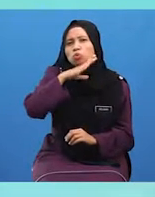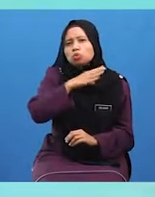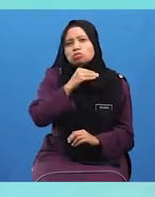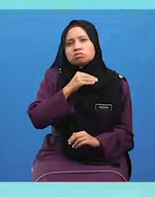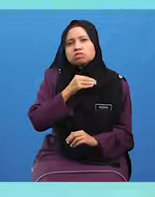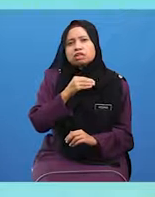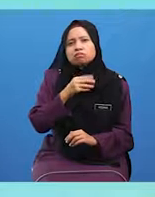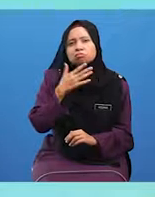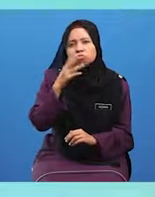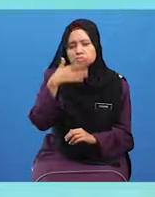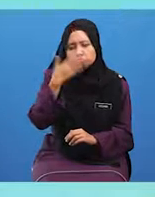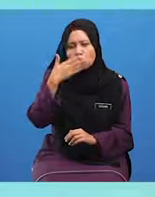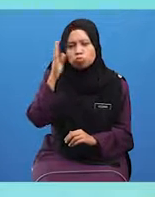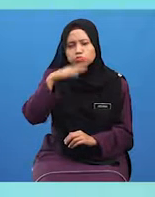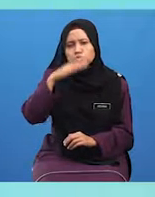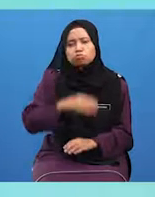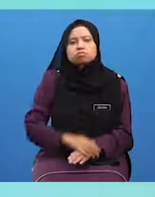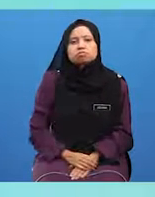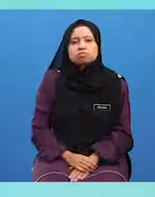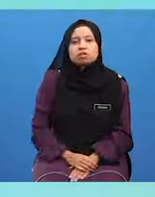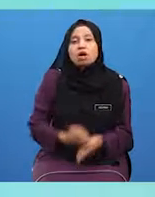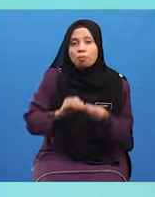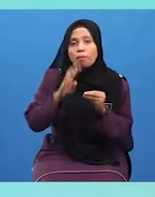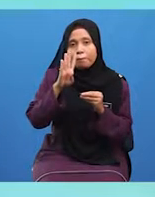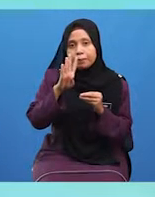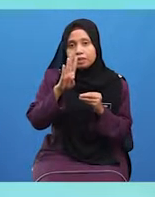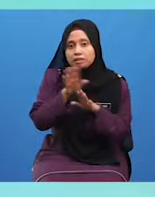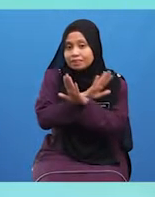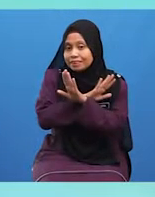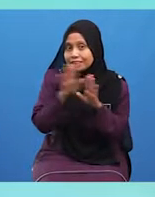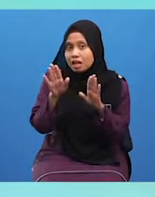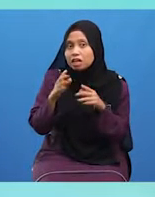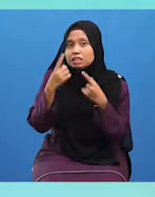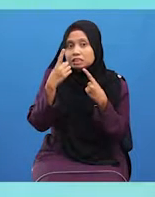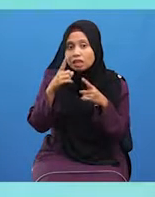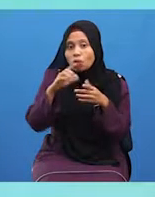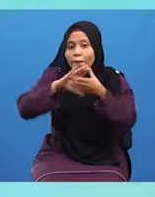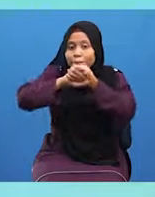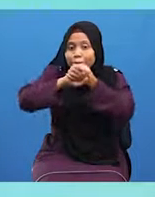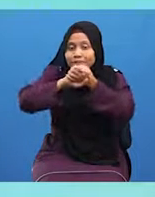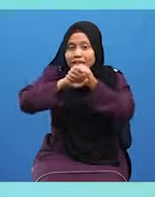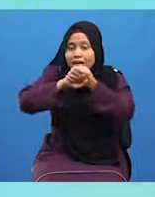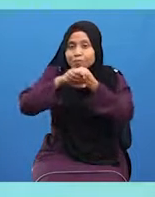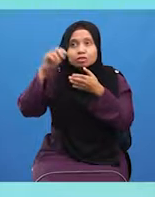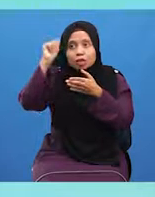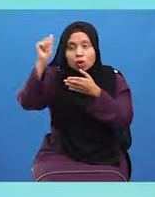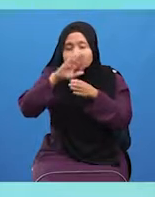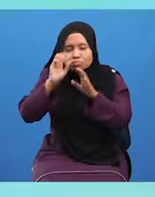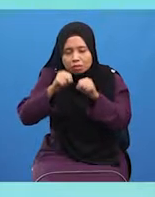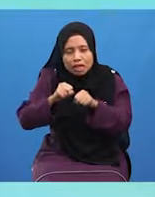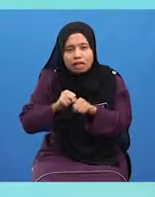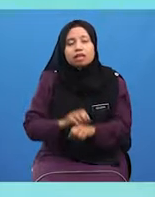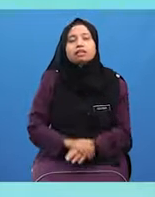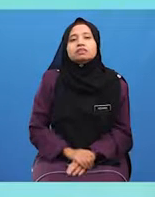Berbau Hancing Dan Busuk Empat Tidak Menjawab Salam Ketika Berada Di